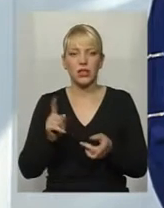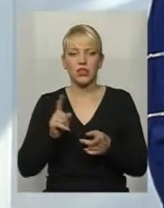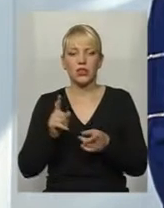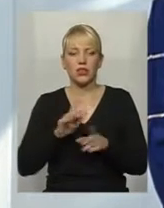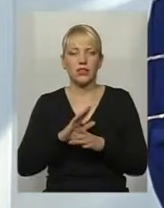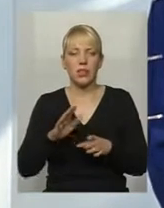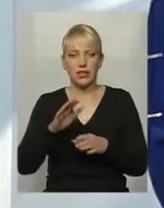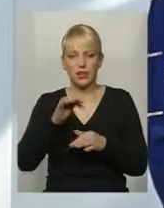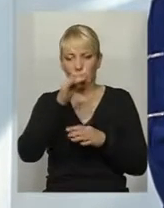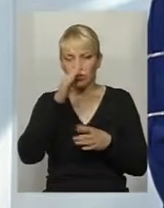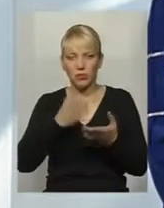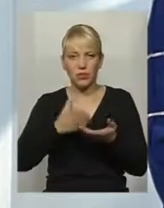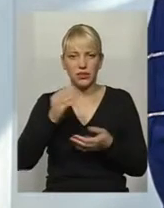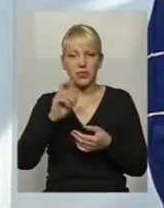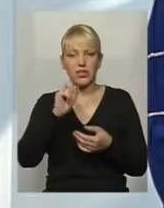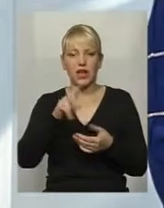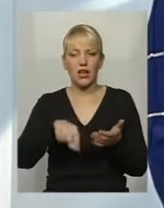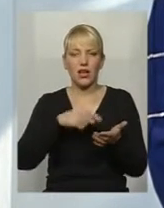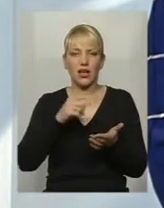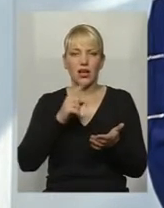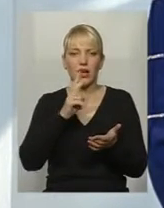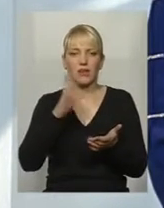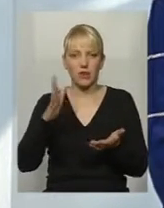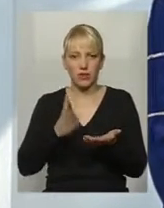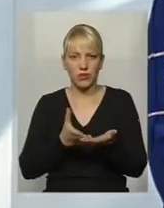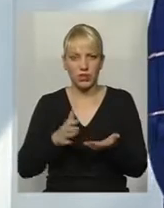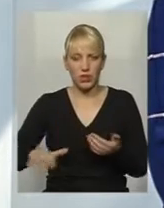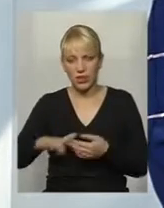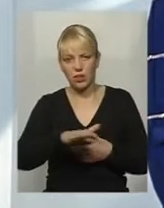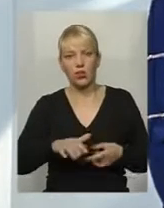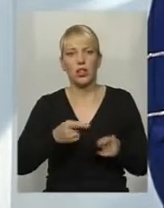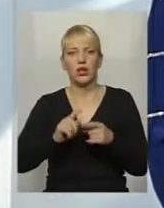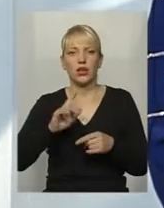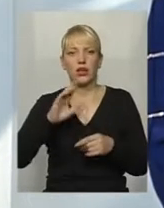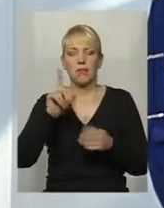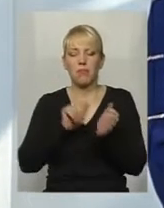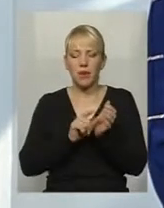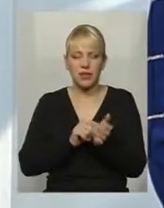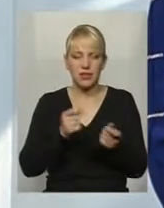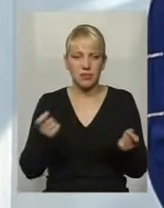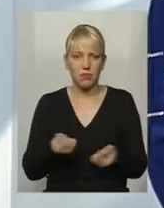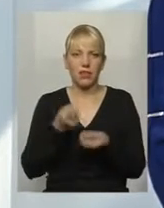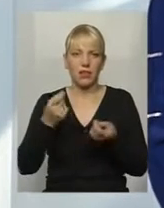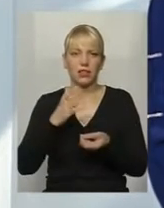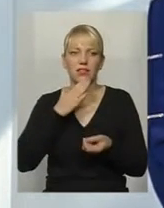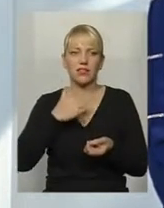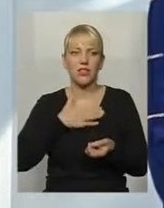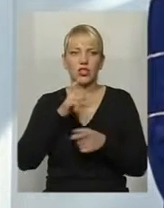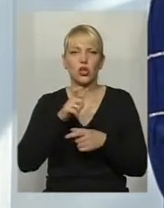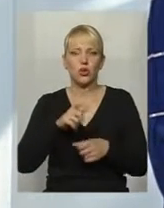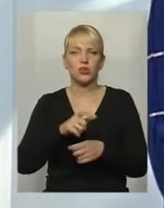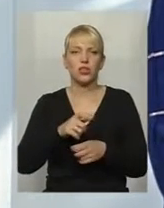комуналки, на фоні низьких пенсій наші люди тотально бідні, тотально зубожілі.